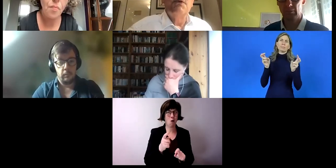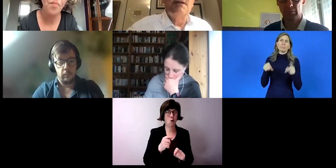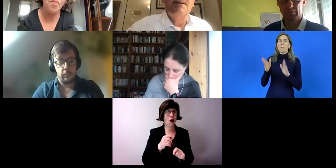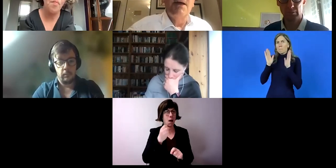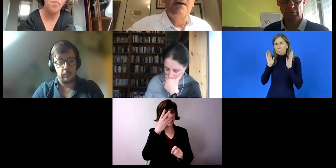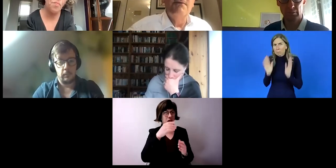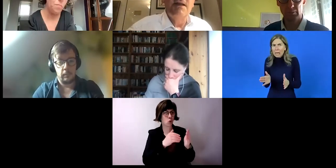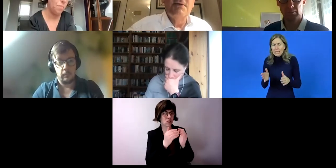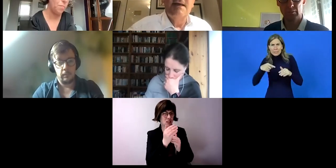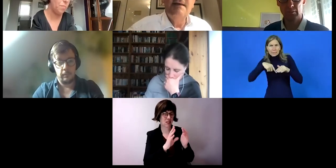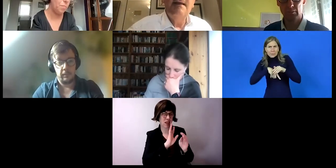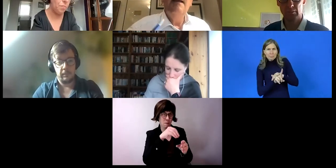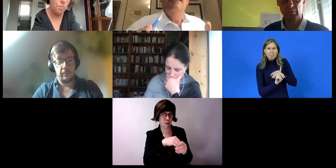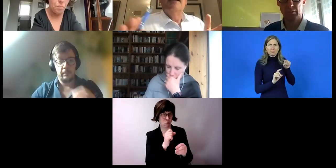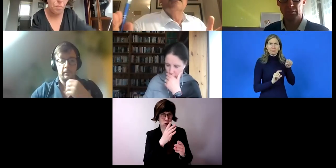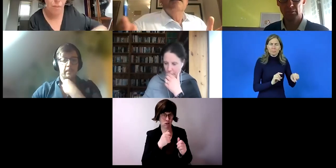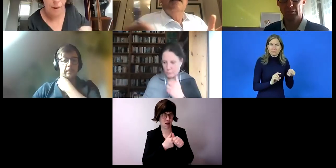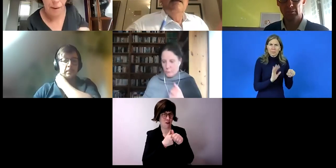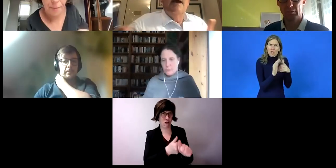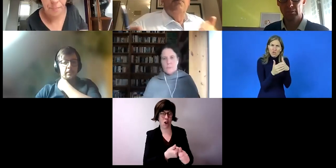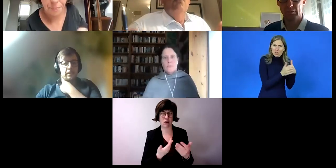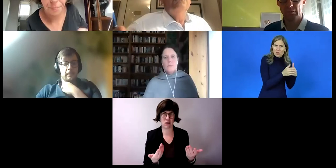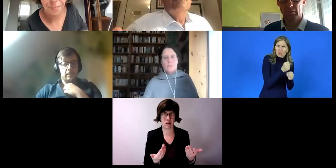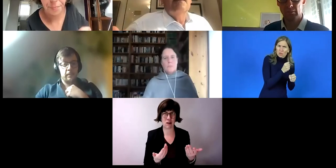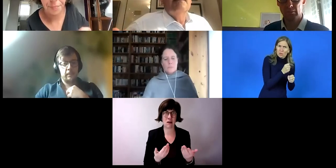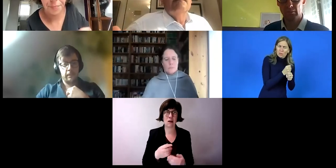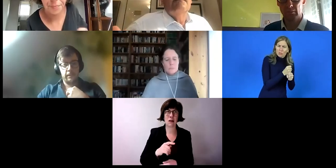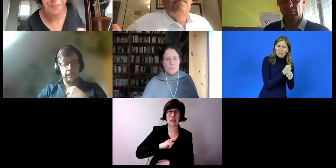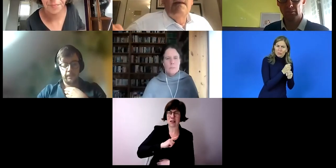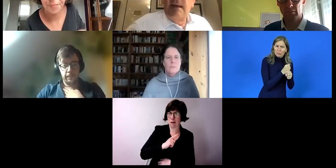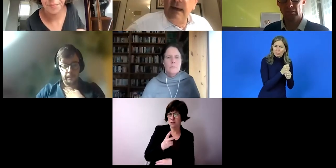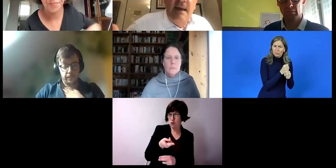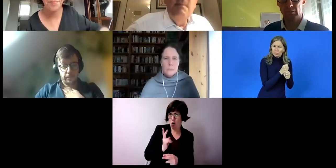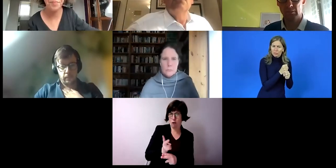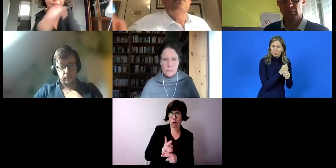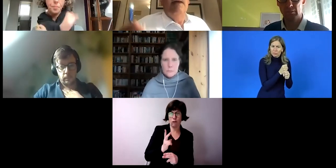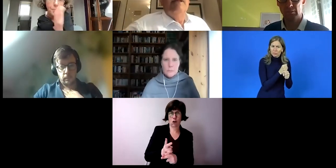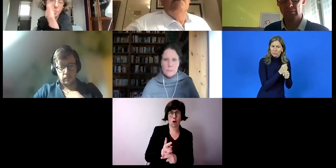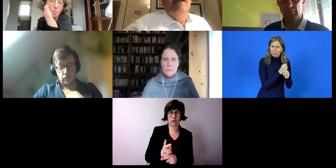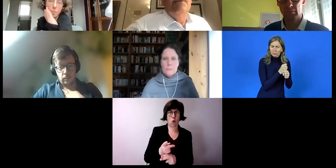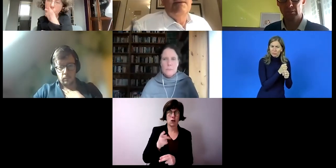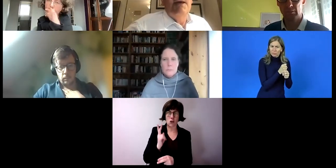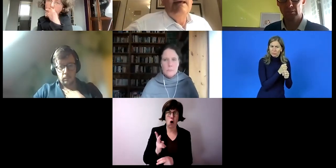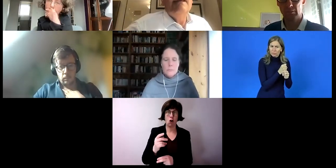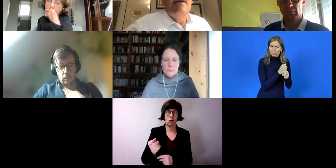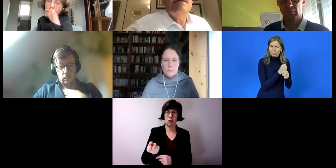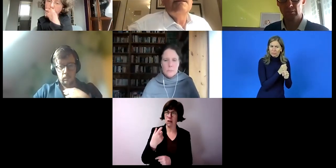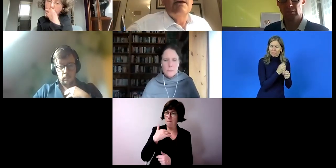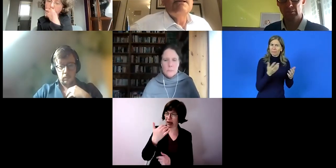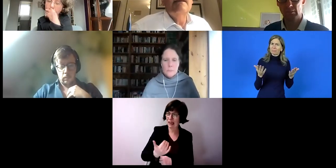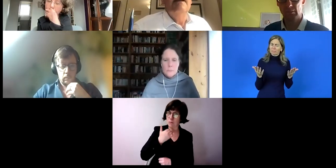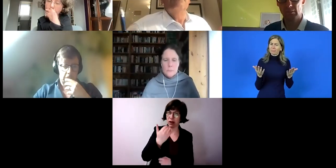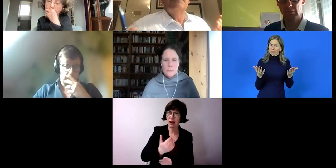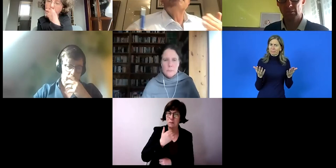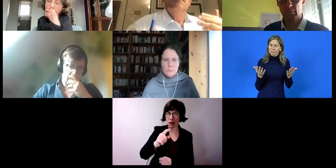Bildungssystem daraufhin ausgerichtet. Also ich habe oft, kriege immer noch Meldungen oder Berichte aus